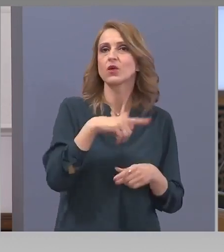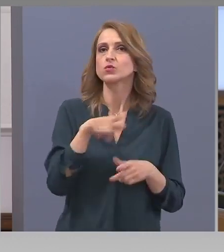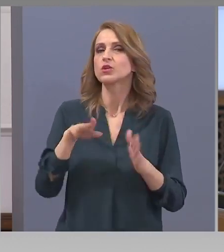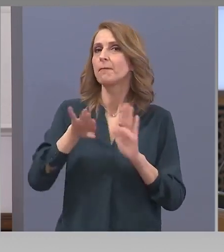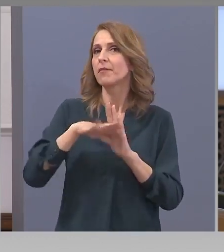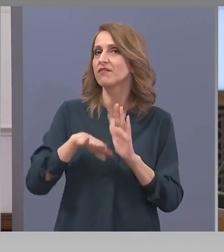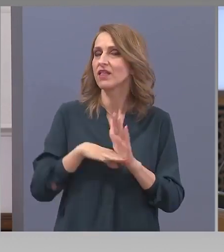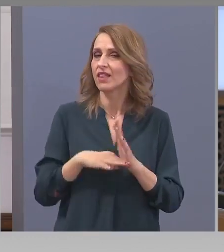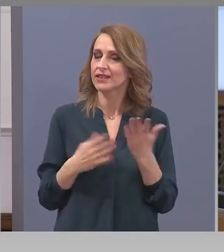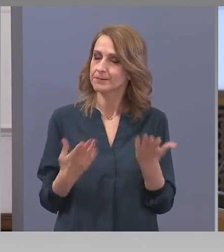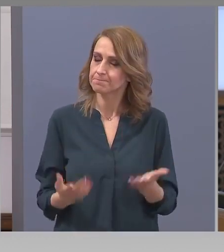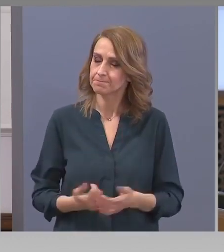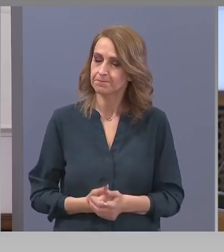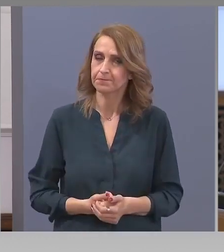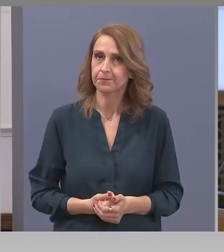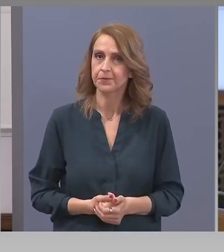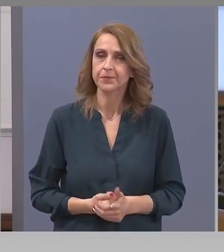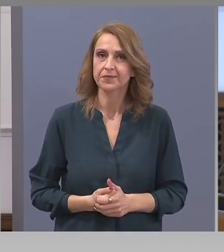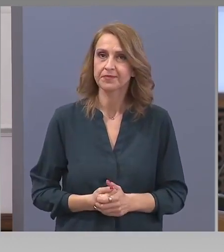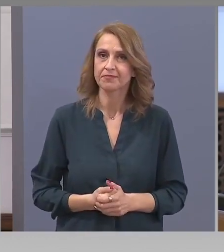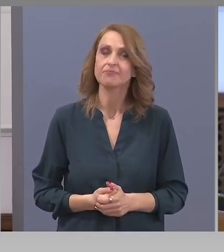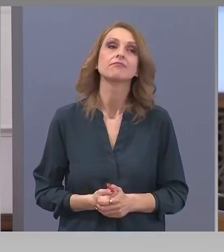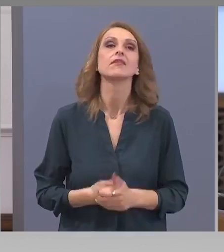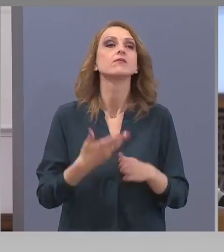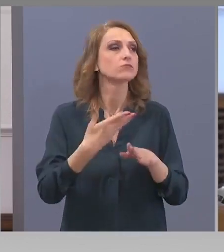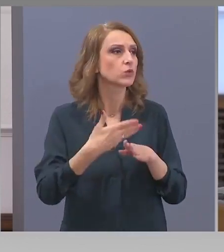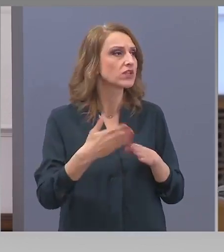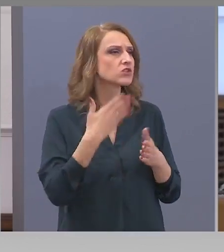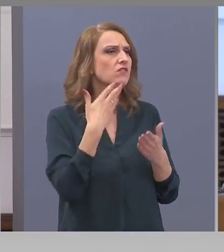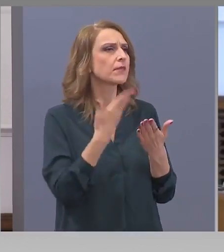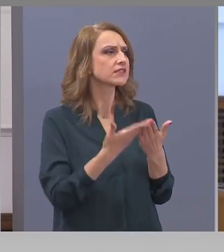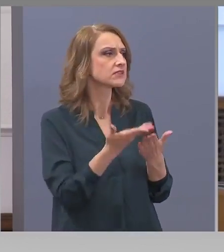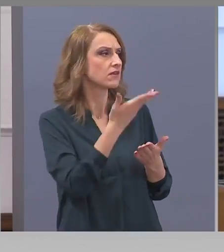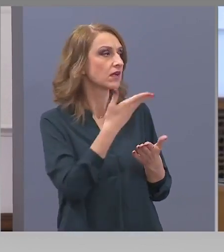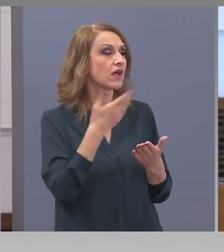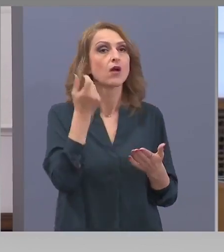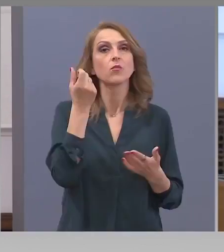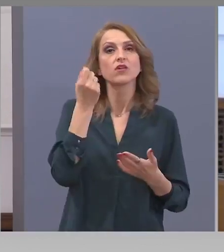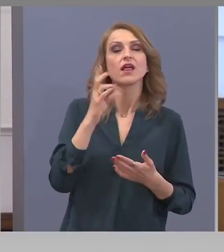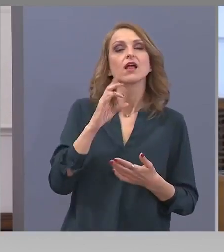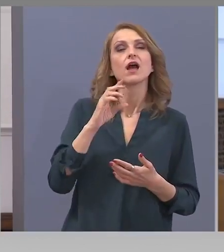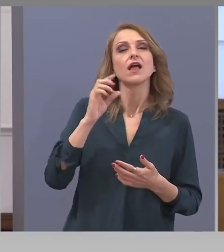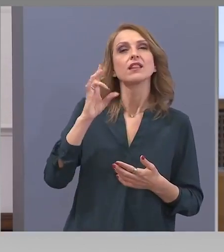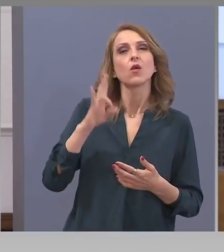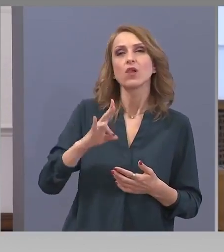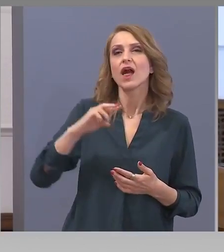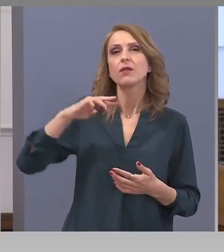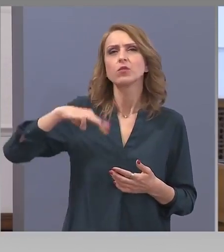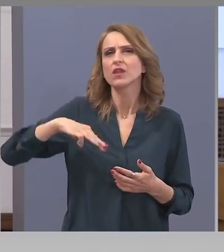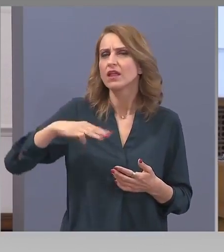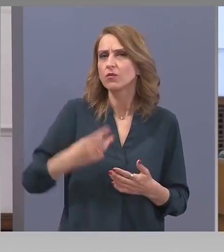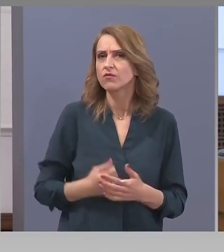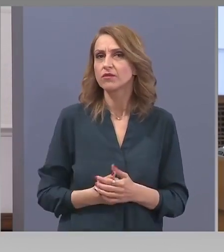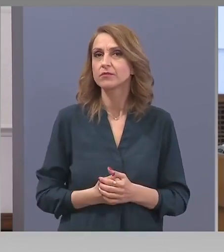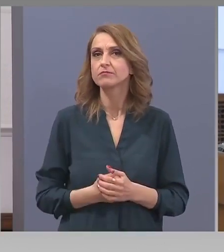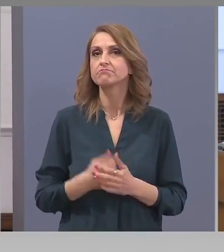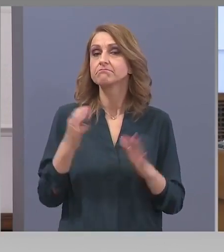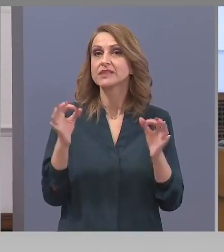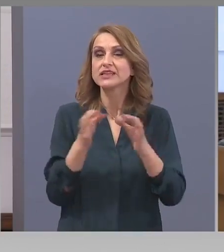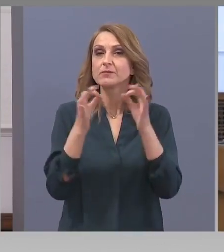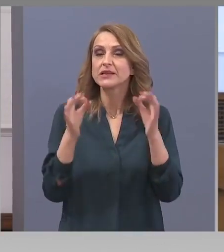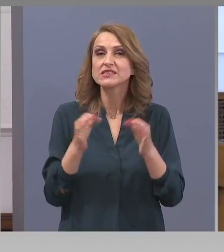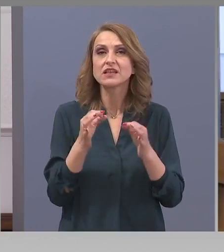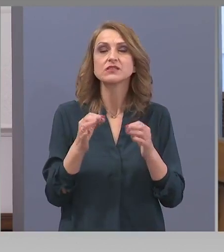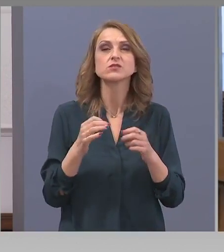Благодаря. Благодаря. Продължавам представител на съвета. Професор Николай Моденов. Специалист